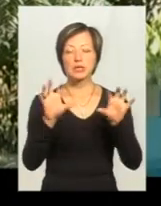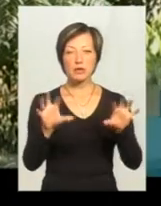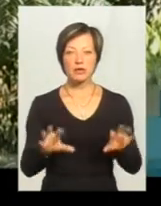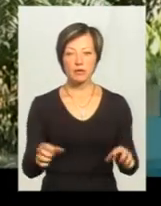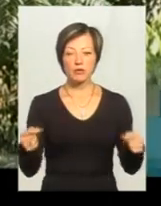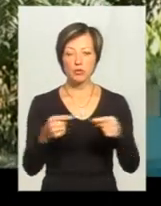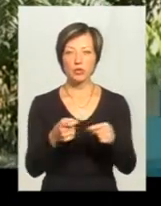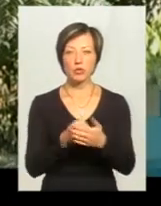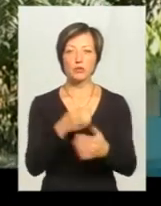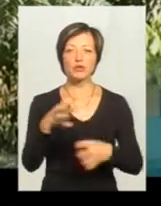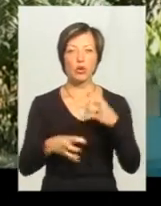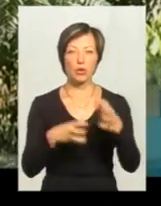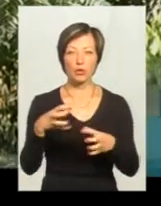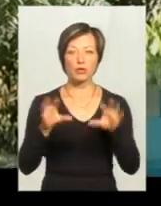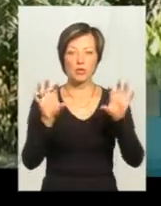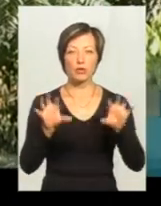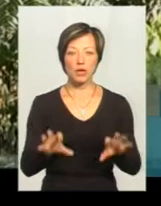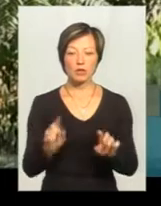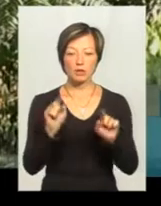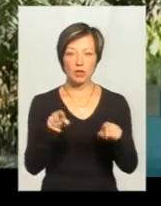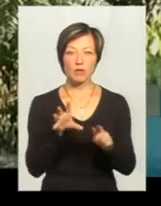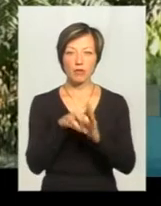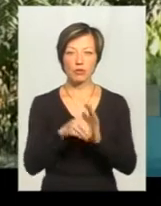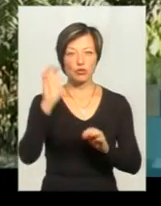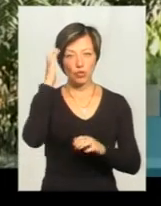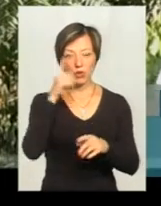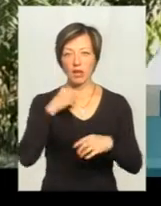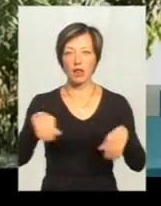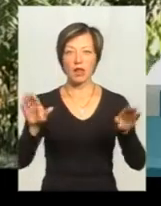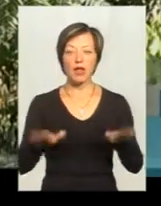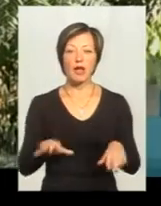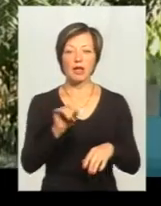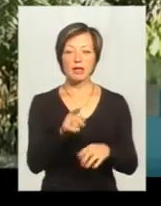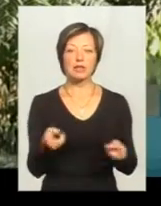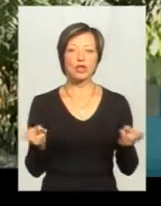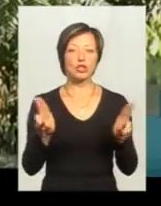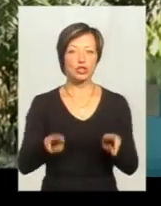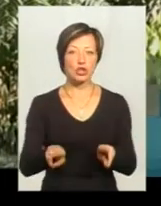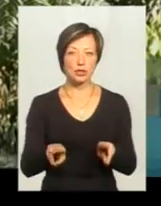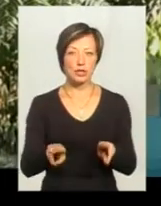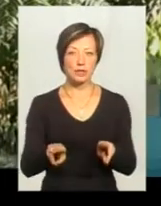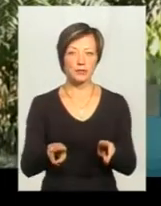відповідно до міжнародного законодавства, і туди якраз входять чорні лелеки, їх залишилося